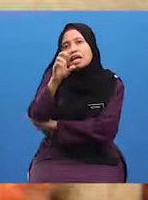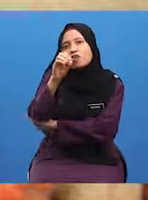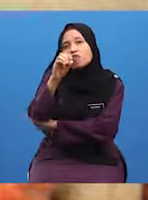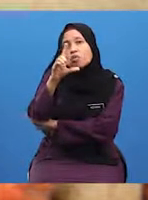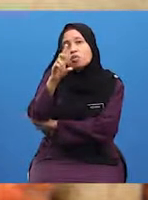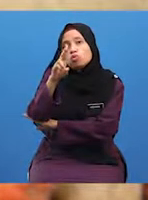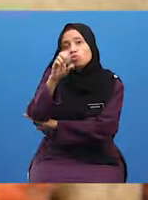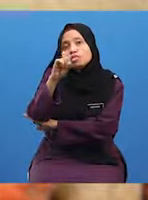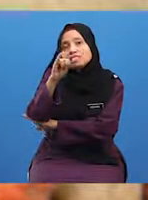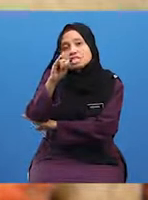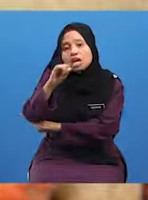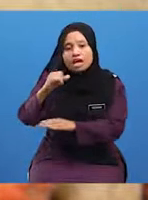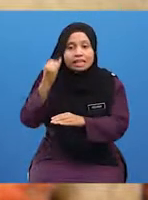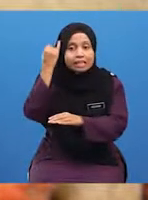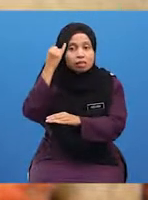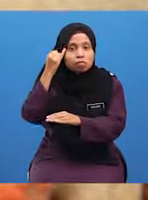sejarah.